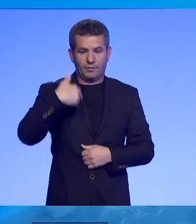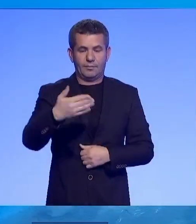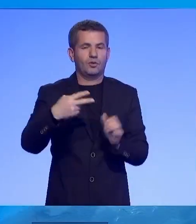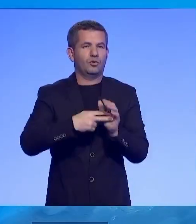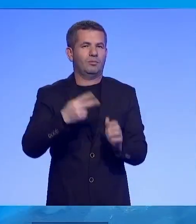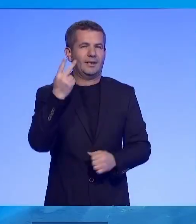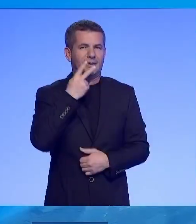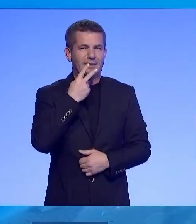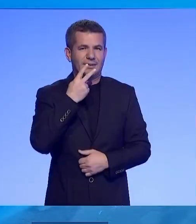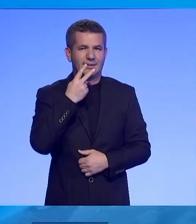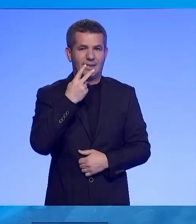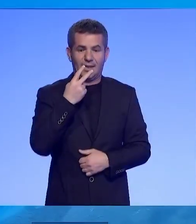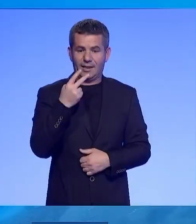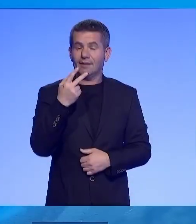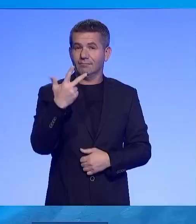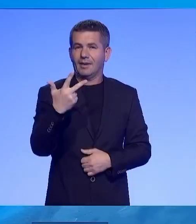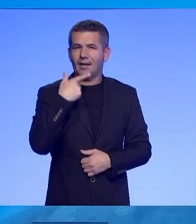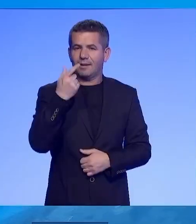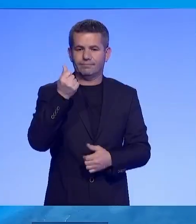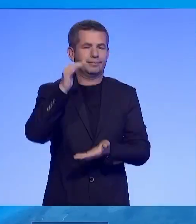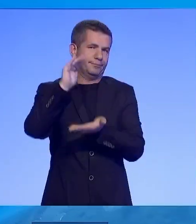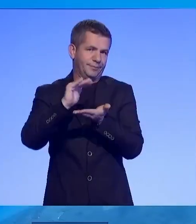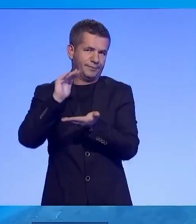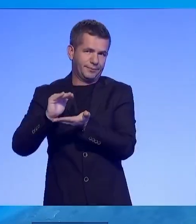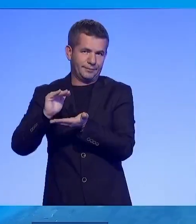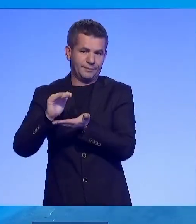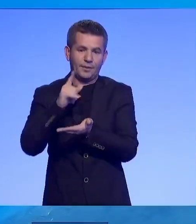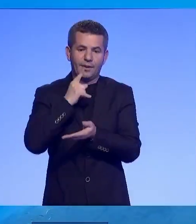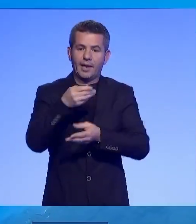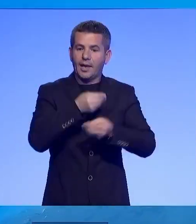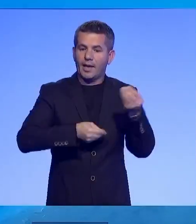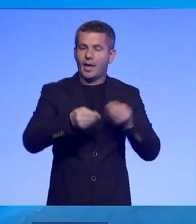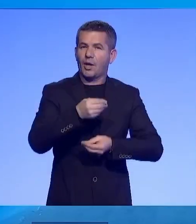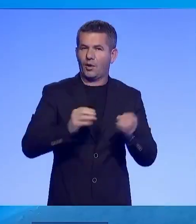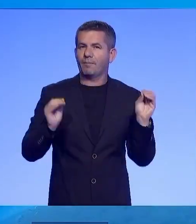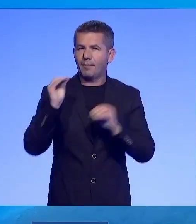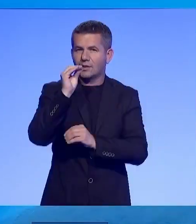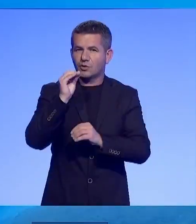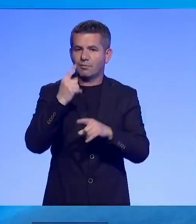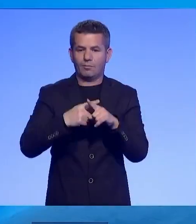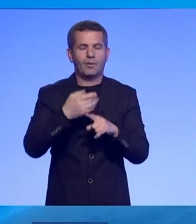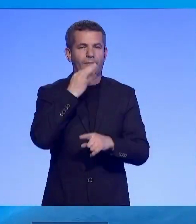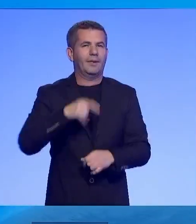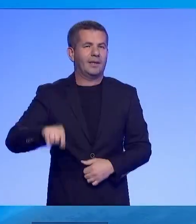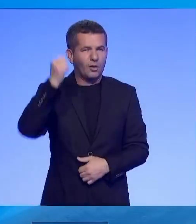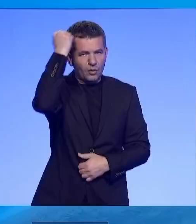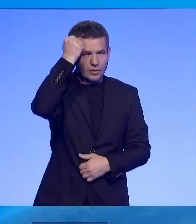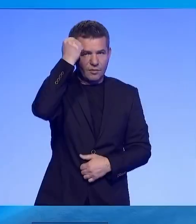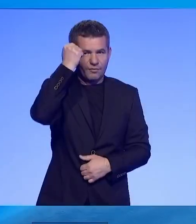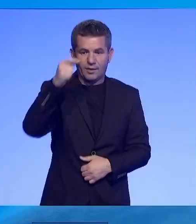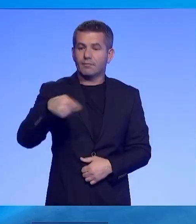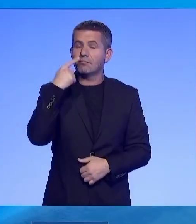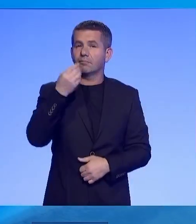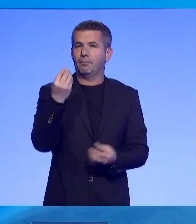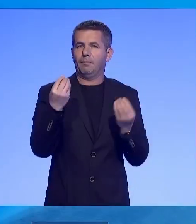do të ketë ullje të qmimeve të maldrave, ku do të rritët aktiviteti ekonomik dhe do të përfitoj Kosova. A i dirësoj